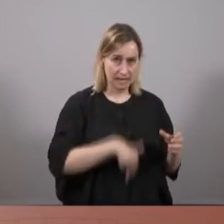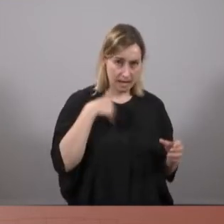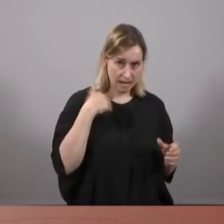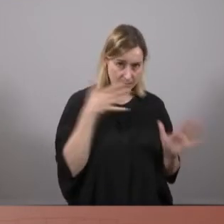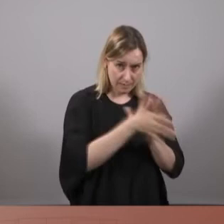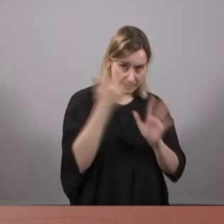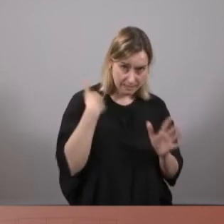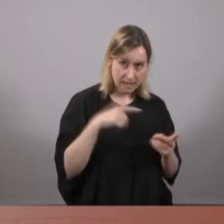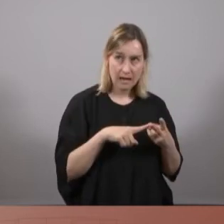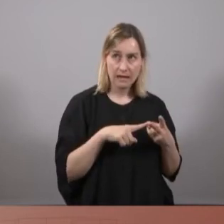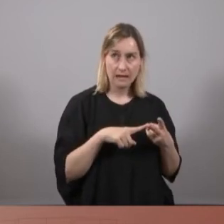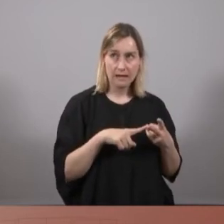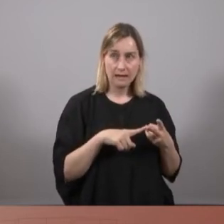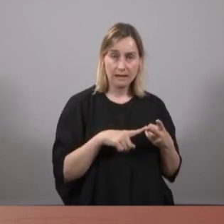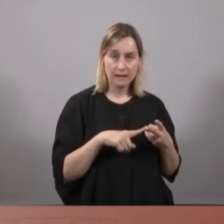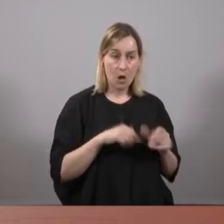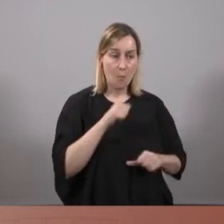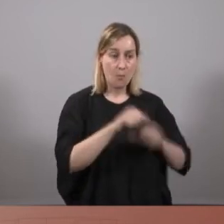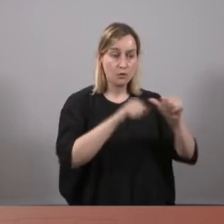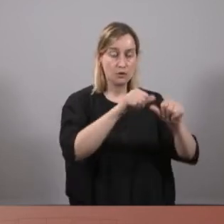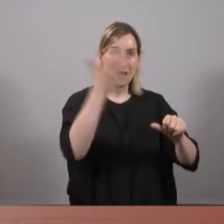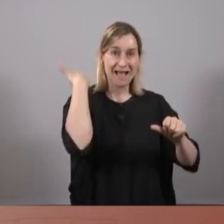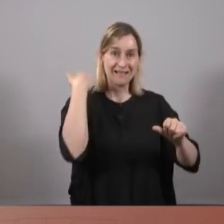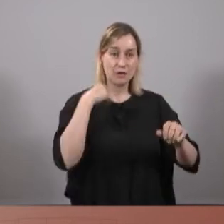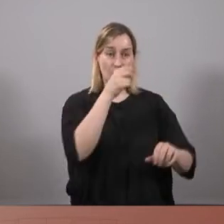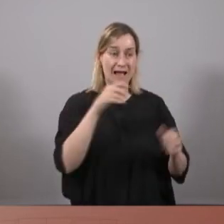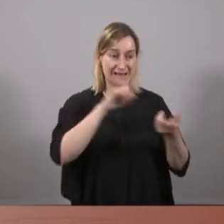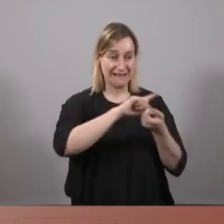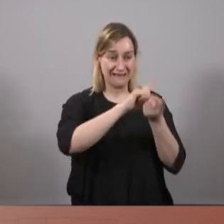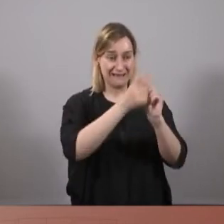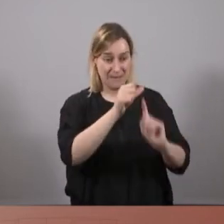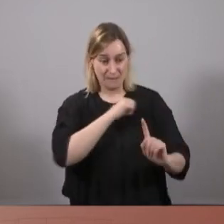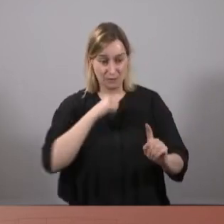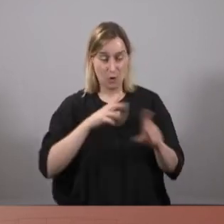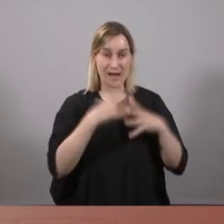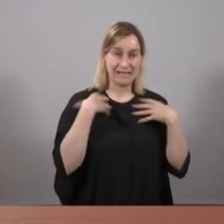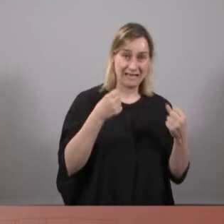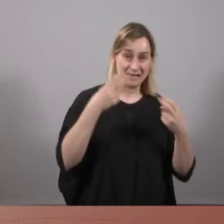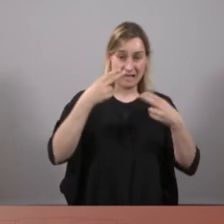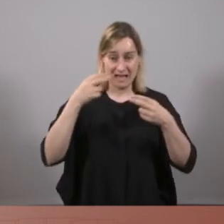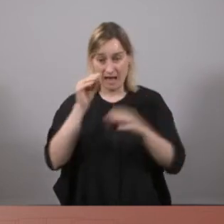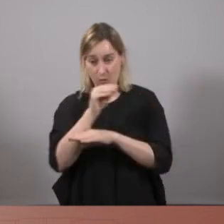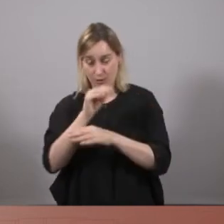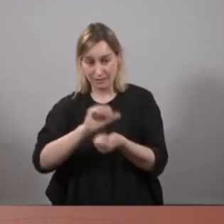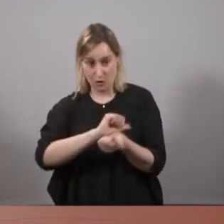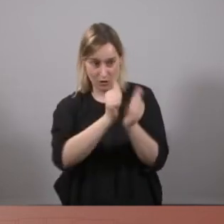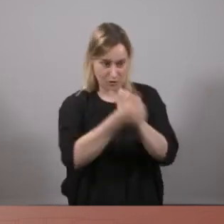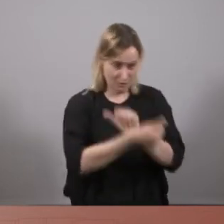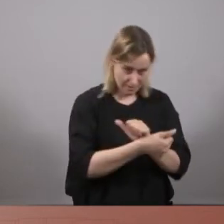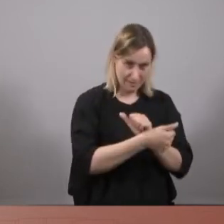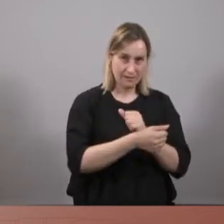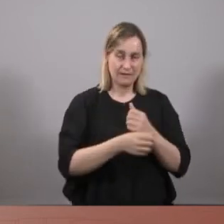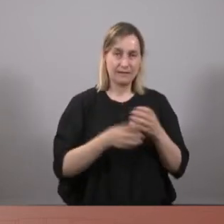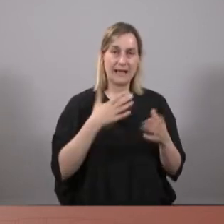que cal fer reversions del que han estat processos anteriors de privatització com a la sanitat, a'educació, a les infraestructures estratègiques, que cal